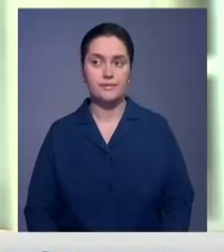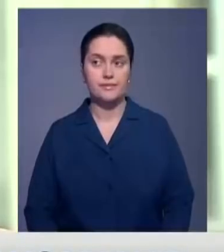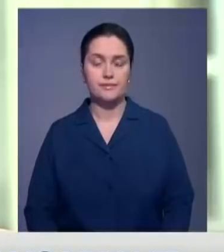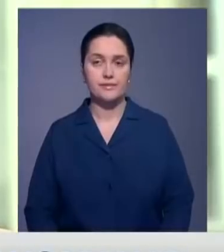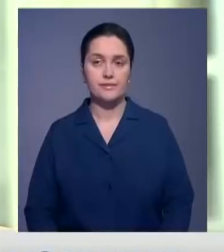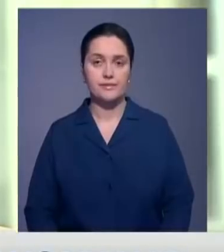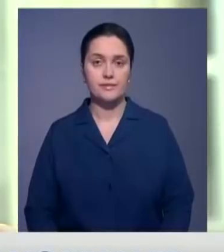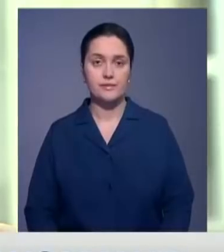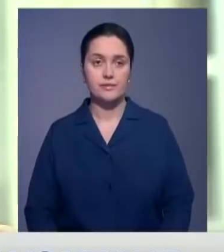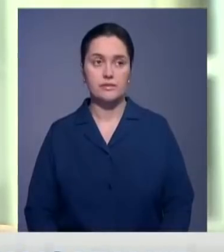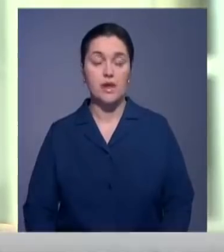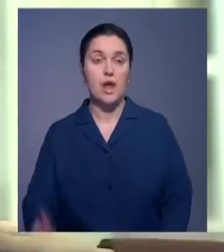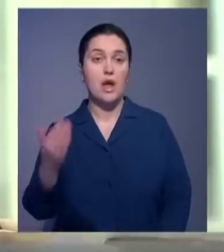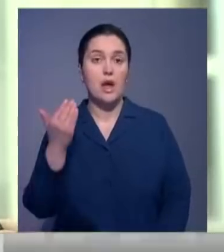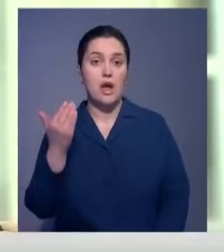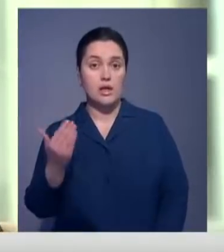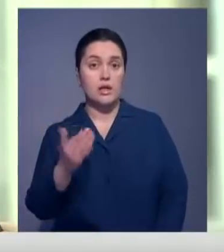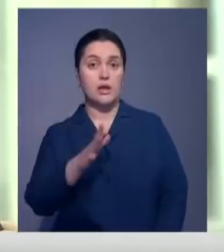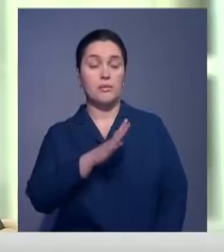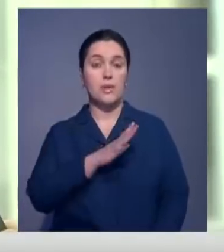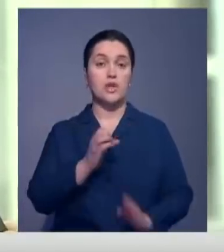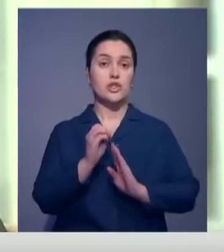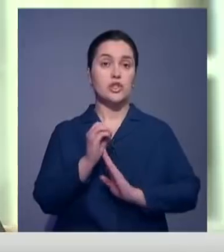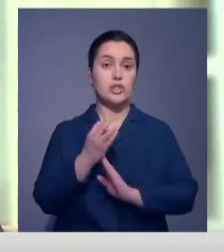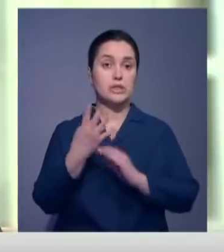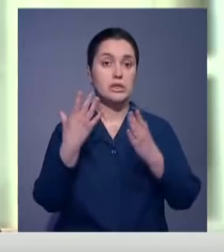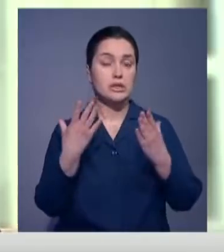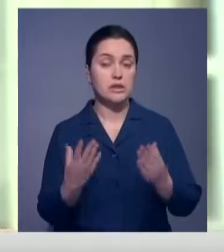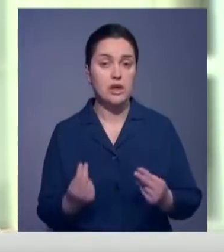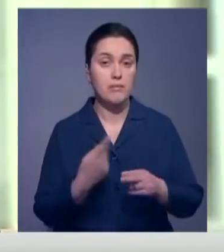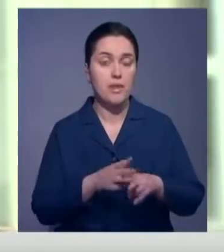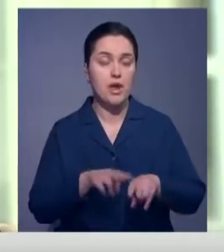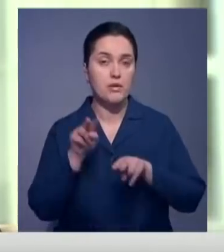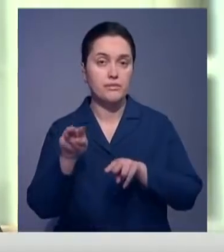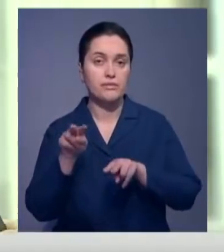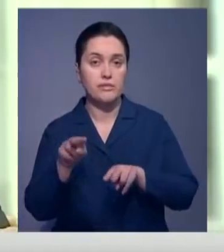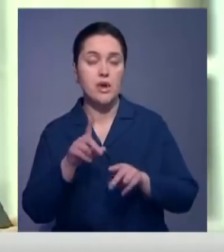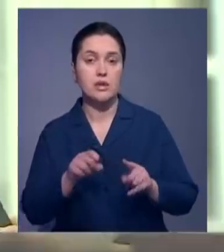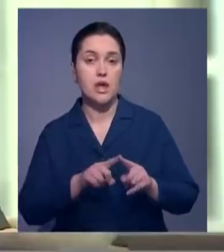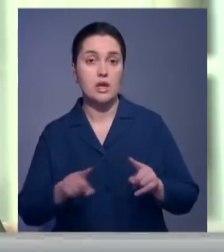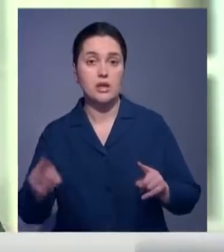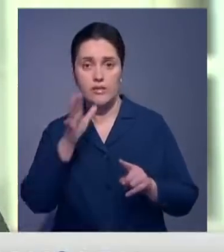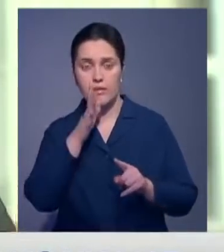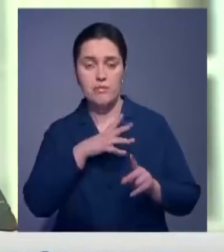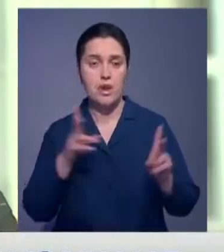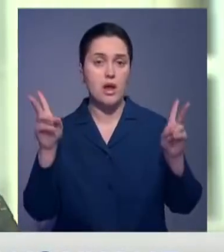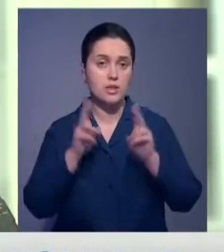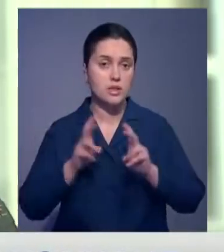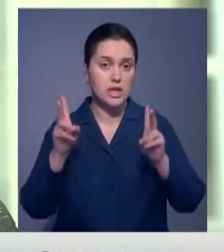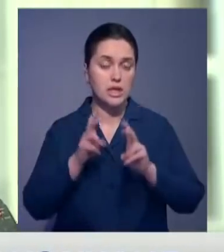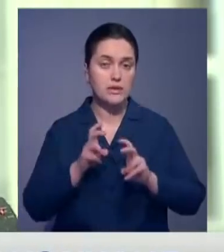Они находились у нас на 14-дневном карантине. За это время мы провели ряд исследований,